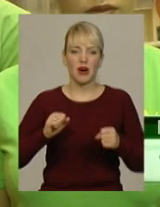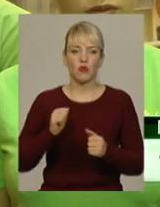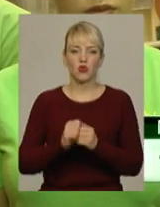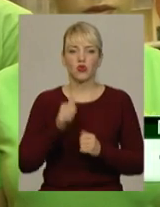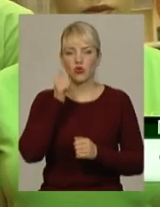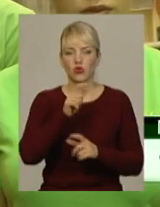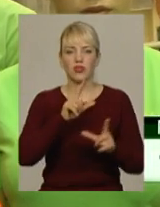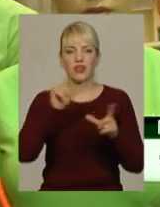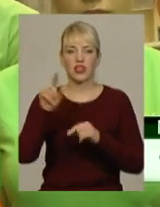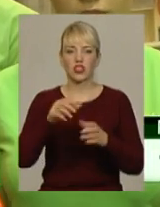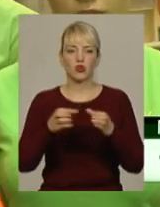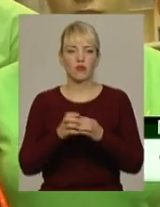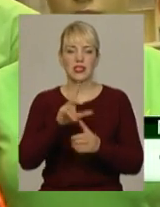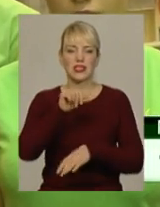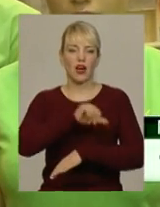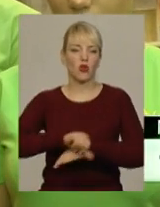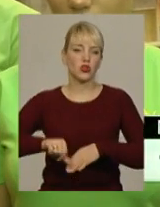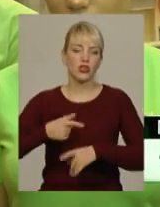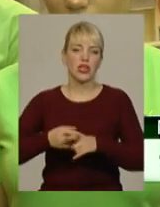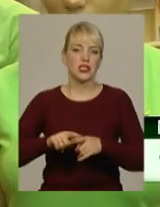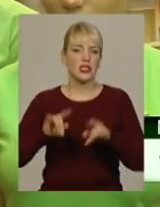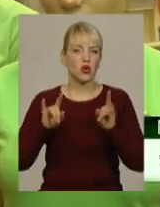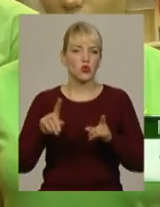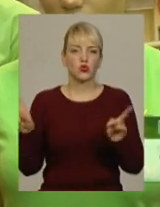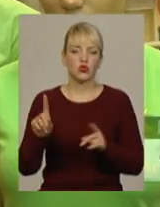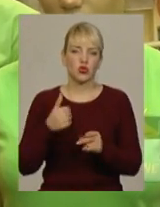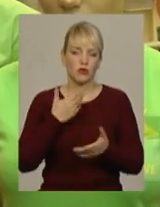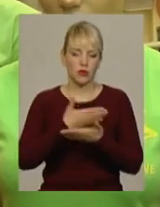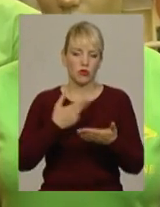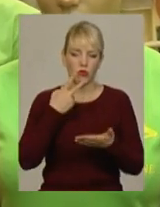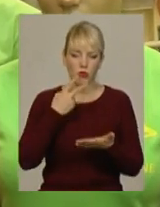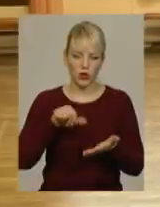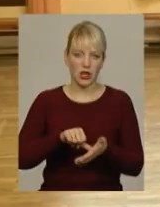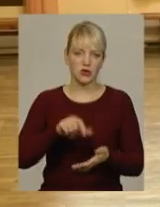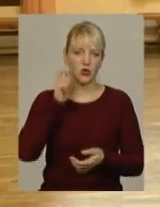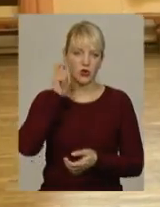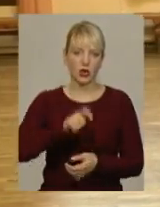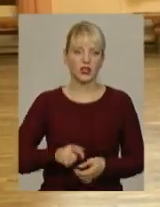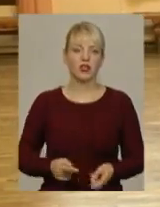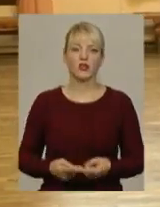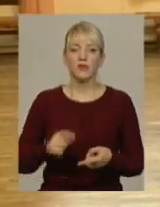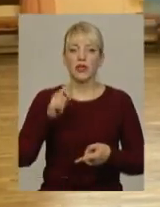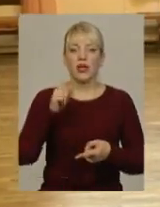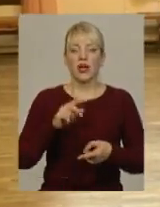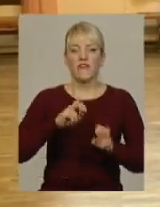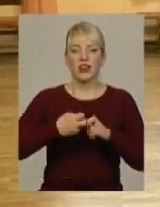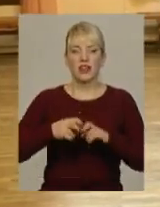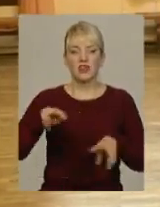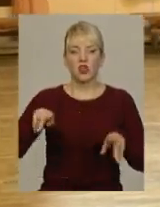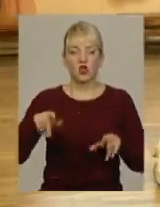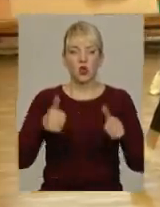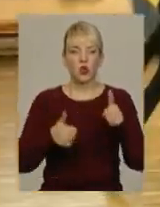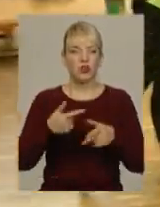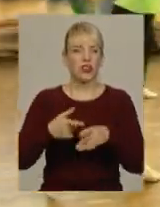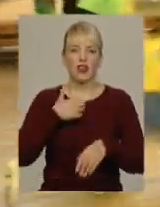командою виїжджати за кордон, це дуже круто, що ми можемо показати себе українською представити. Франківський танцювальний конкурс для колективу не